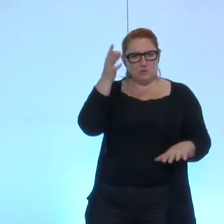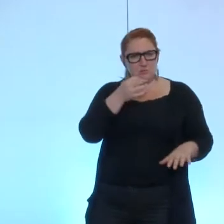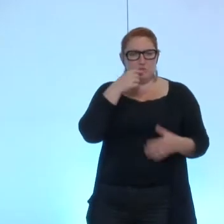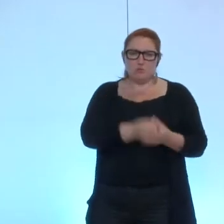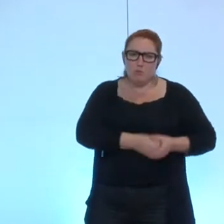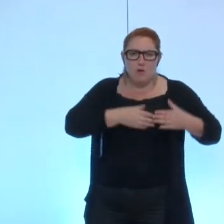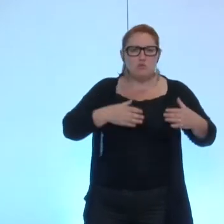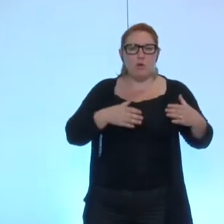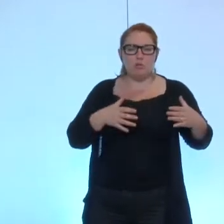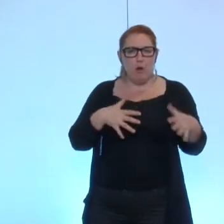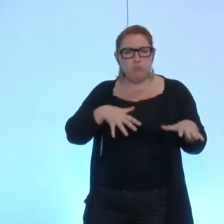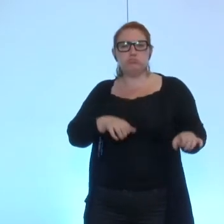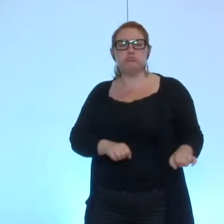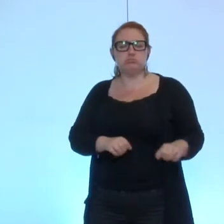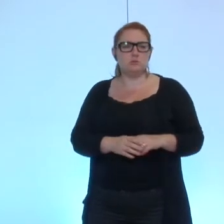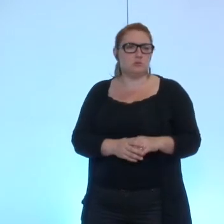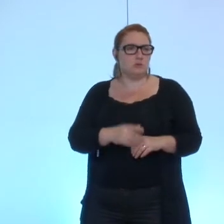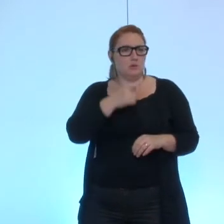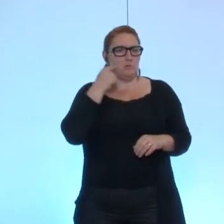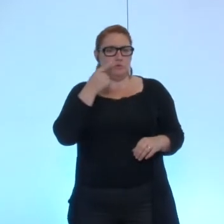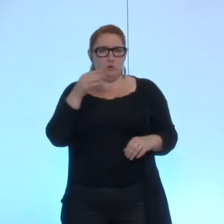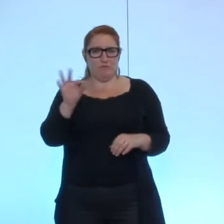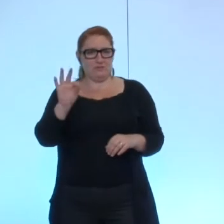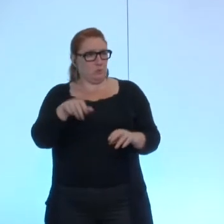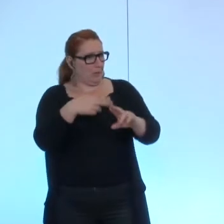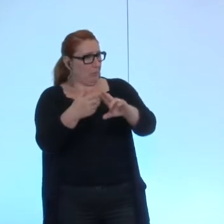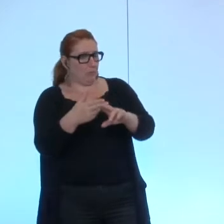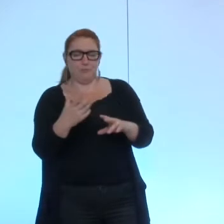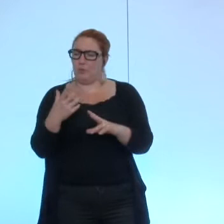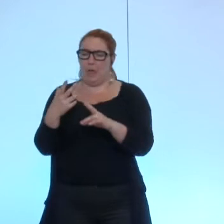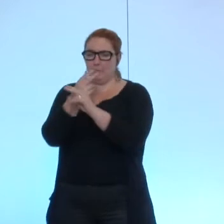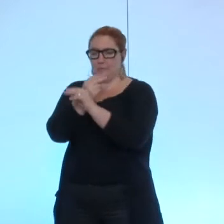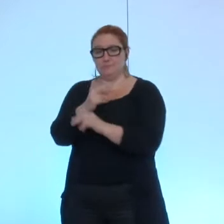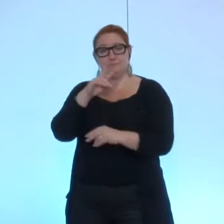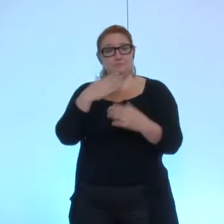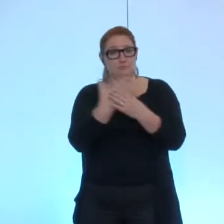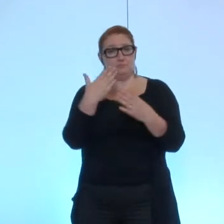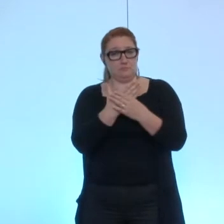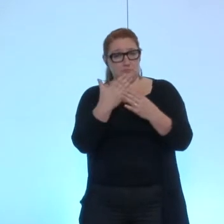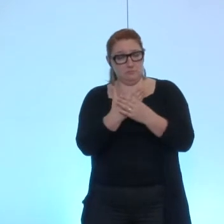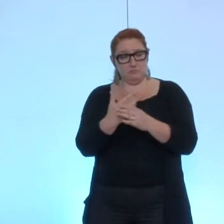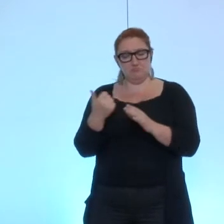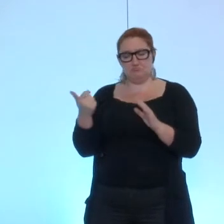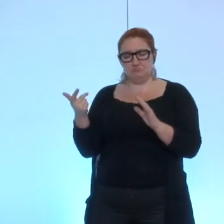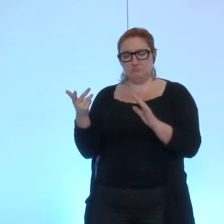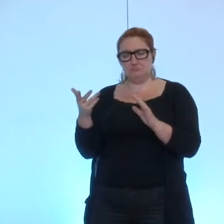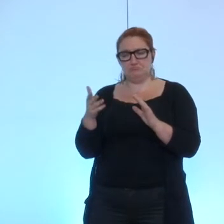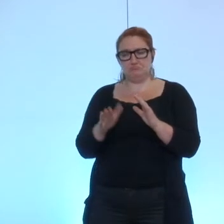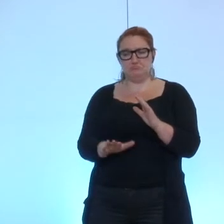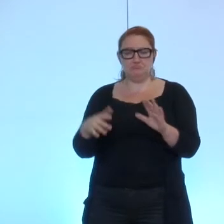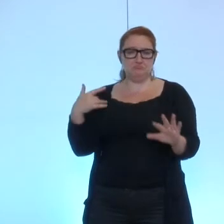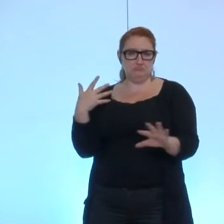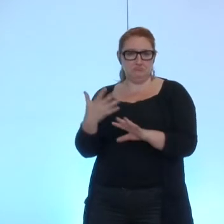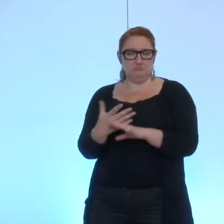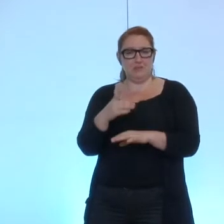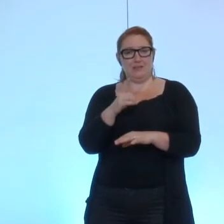Monsieur Fristot très rapidement c'est un dossier qui est suivi depuis plusieurs mois par